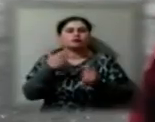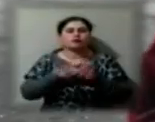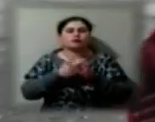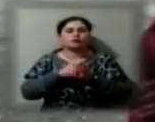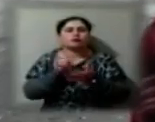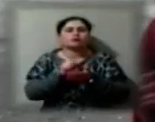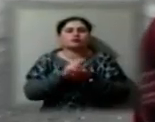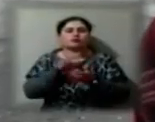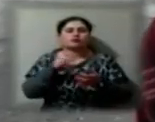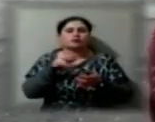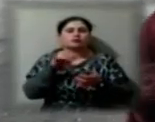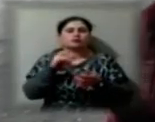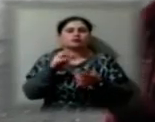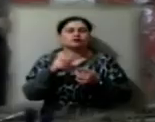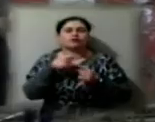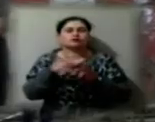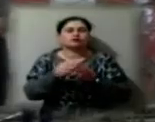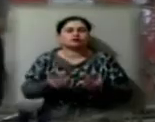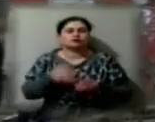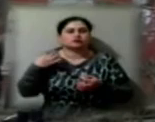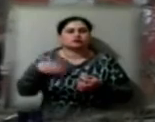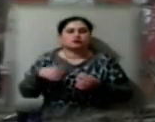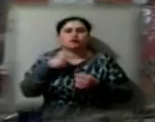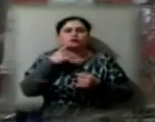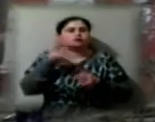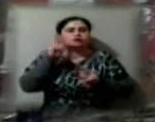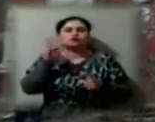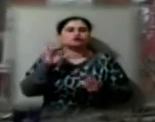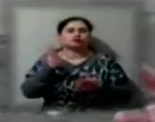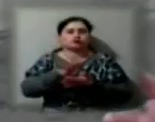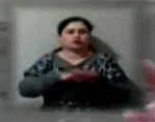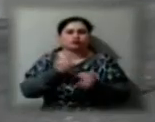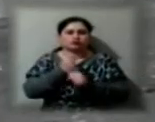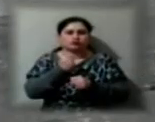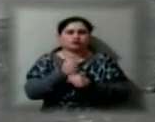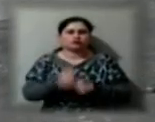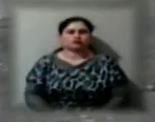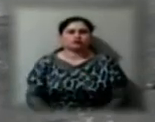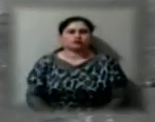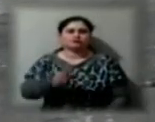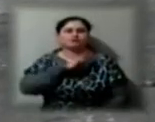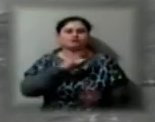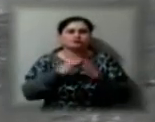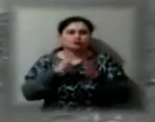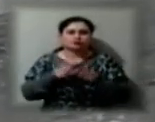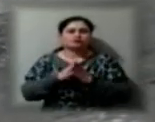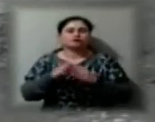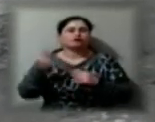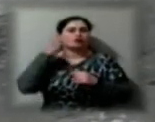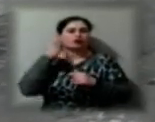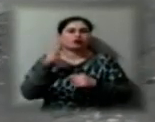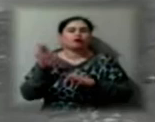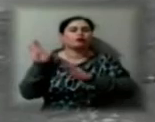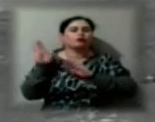Клучко, мешкає із сином. Каже, не знає, що тепер робити. Були вдома, почули гуркіт. Навіть не